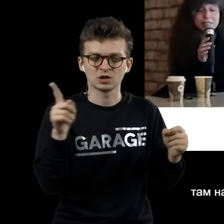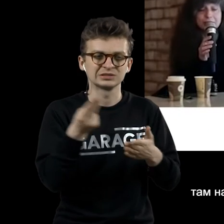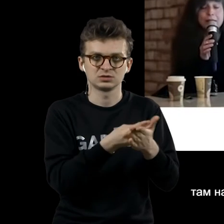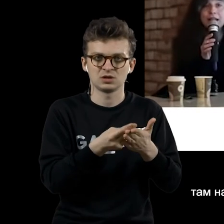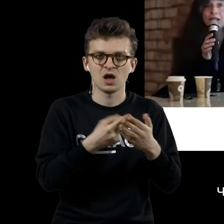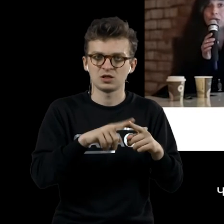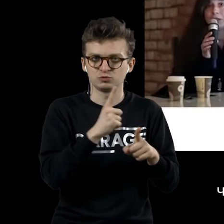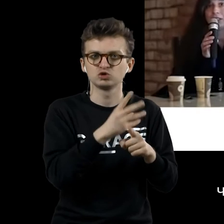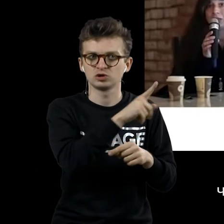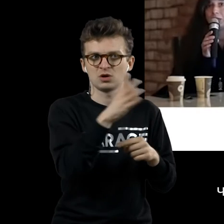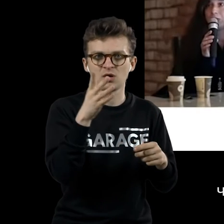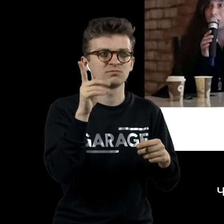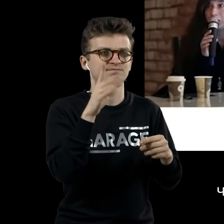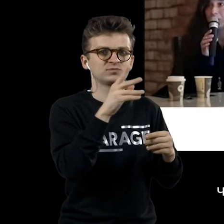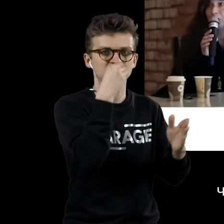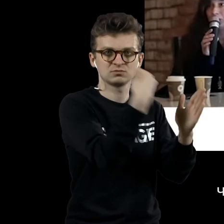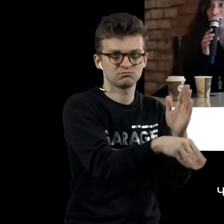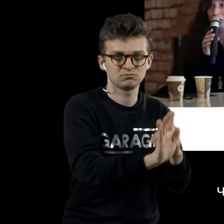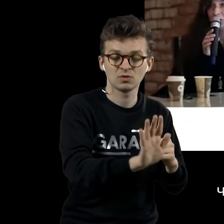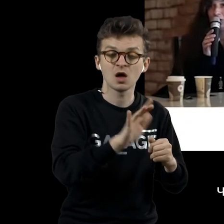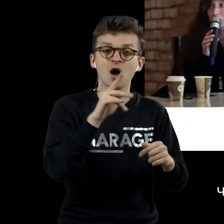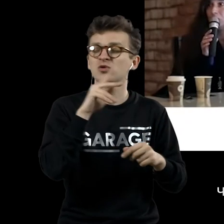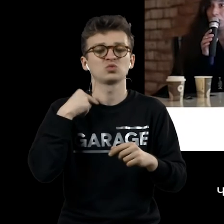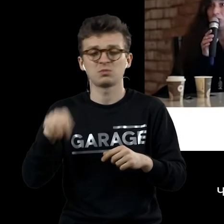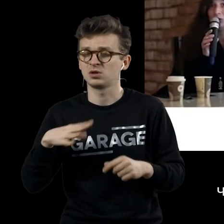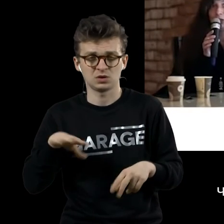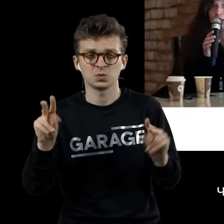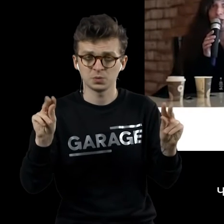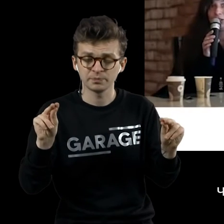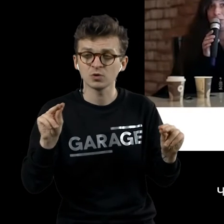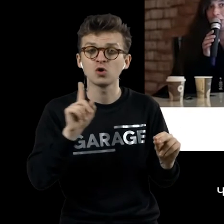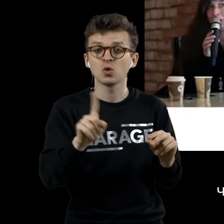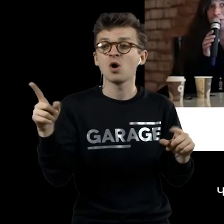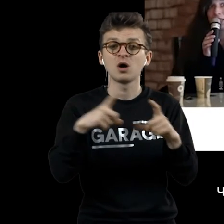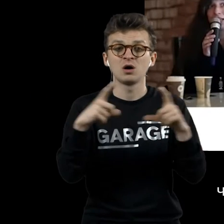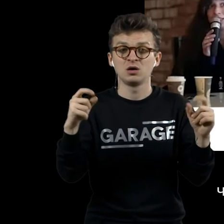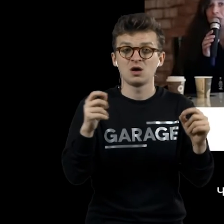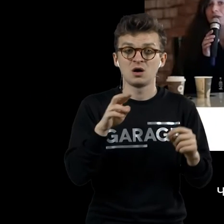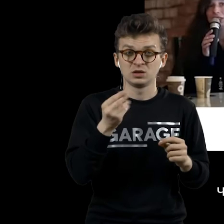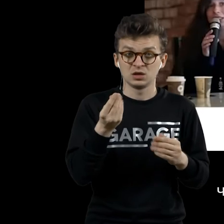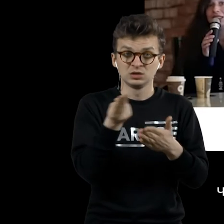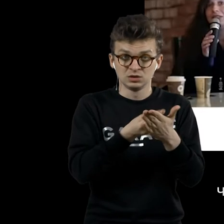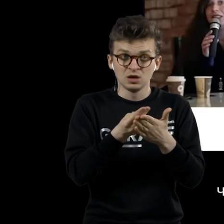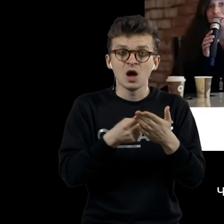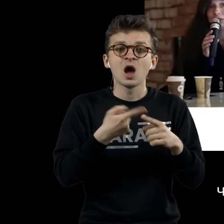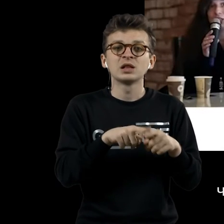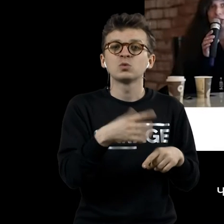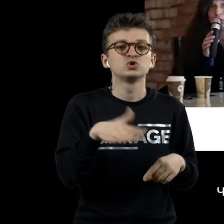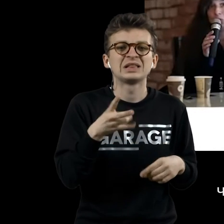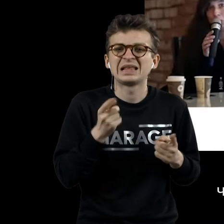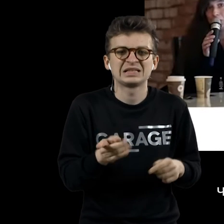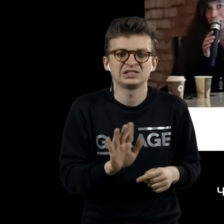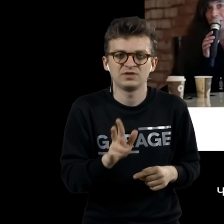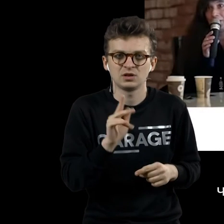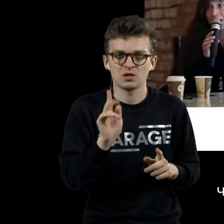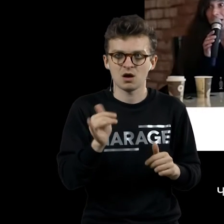не стал. Но при этом банкноты, на которые нарисовано что-то братьями Чепманами, становятся недействительны в качестве